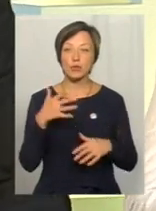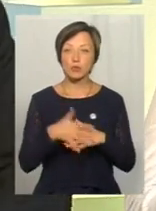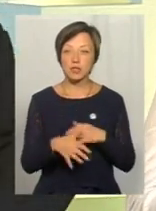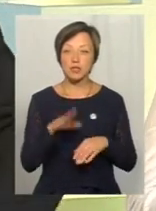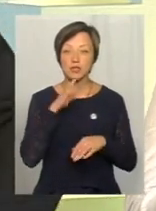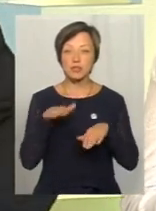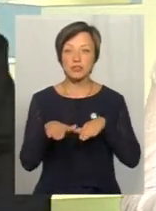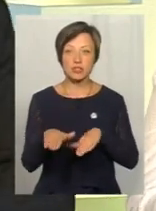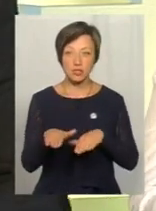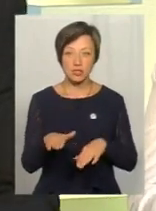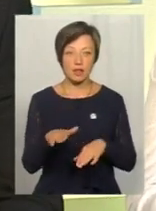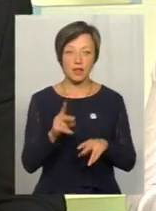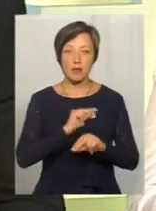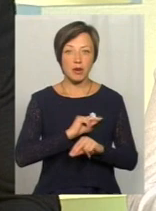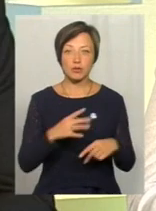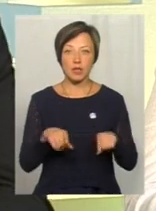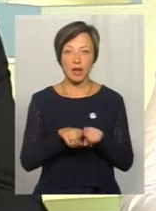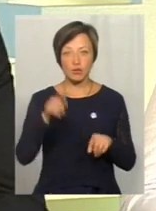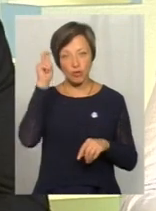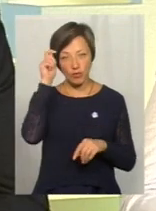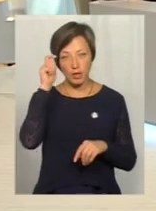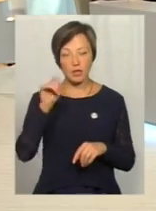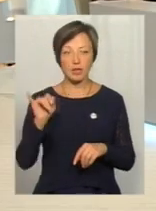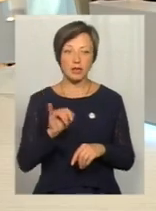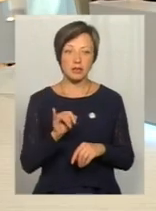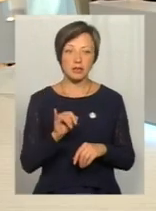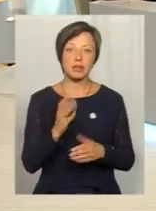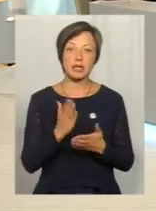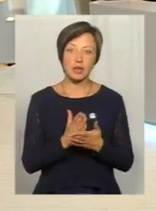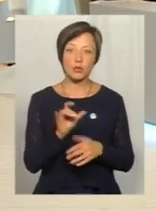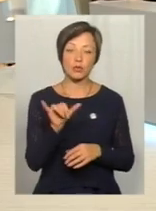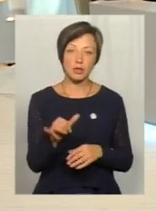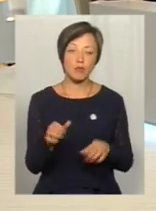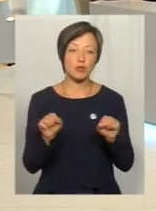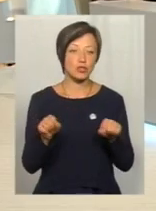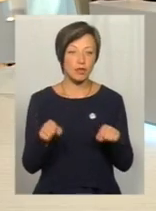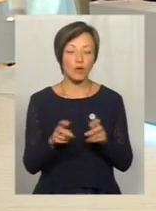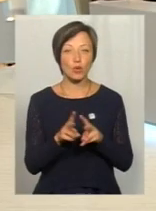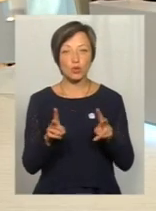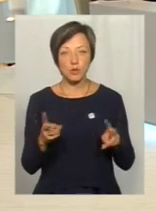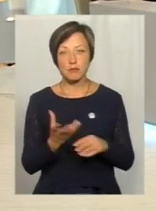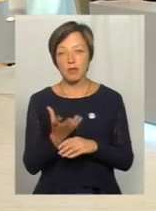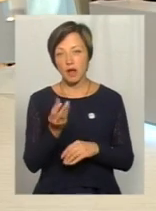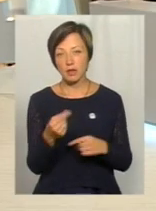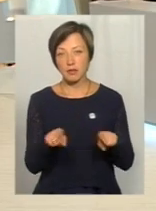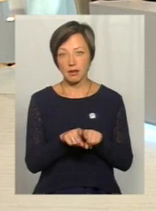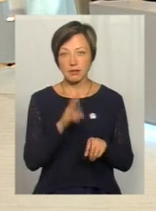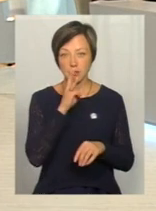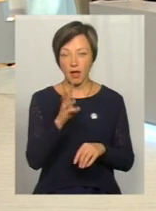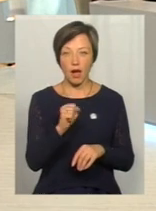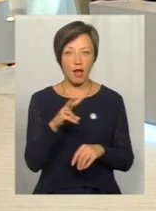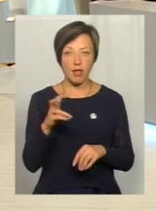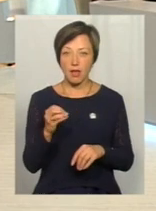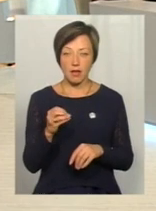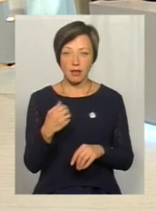швачки – це жінки. Вони не працюють так, як чоловіки. І є в них якийсь, можливо, хтось і платить там такі зарплати, але